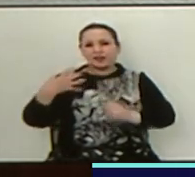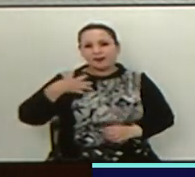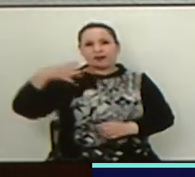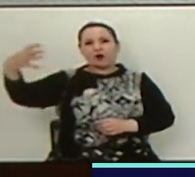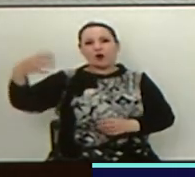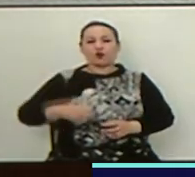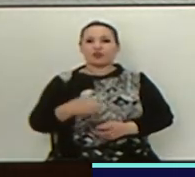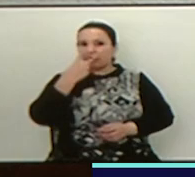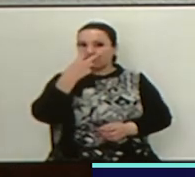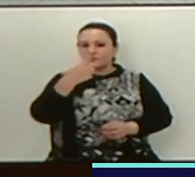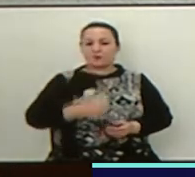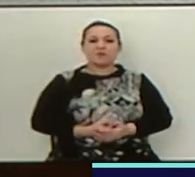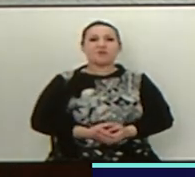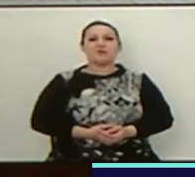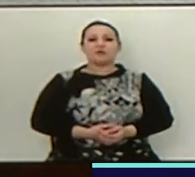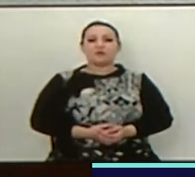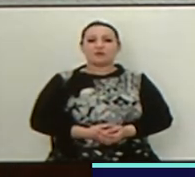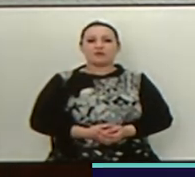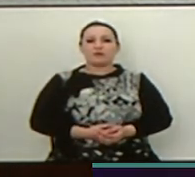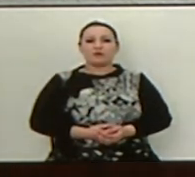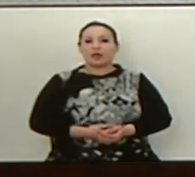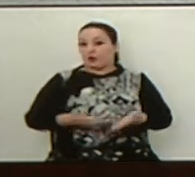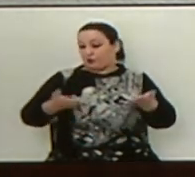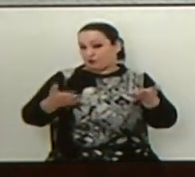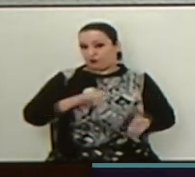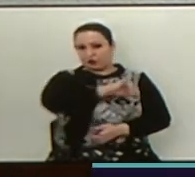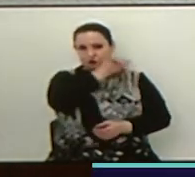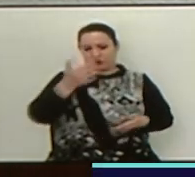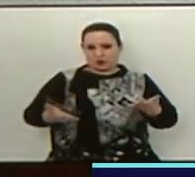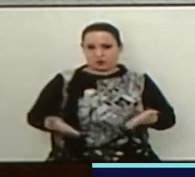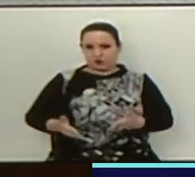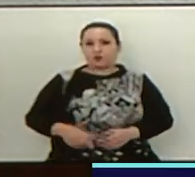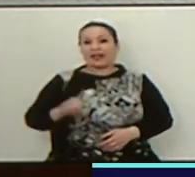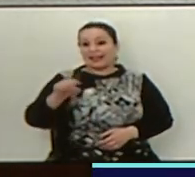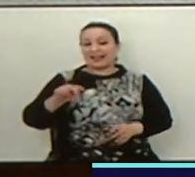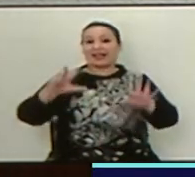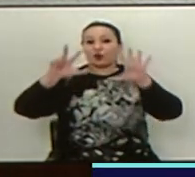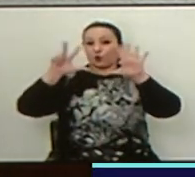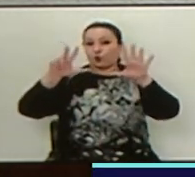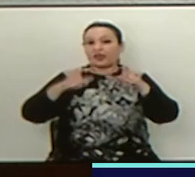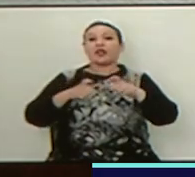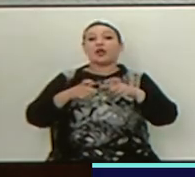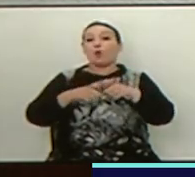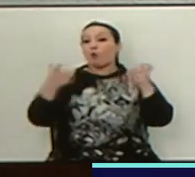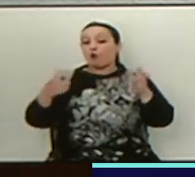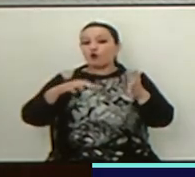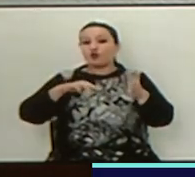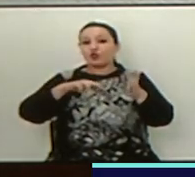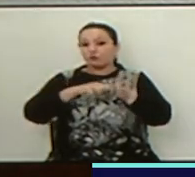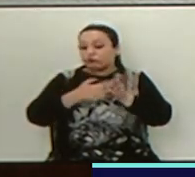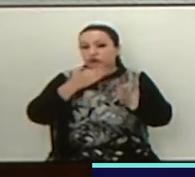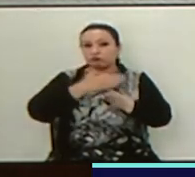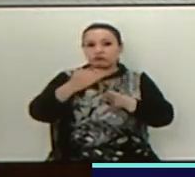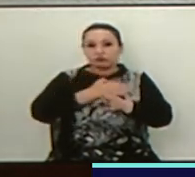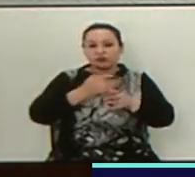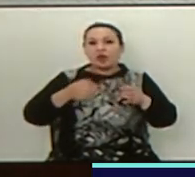والنظر فيها وقد تم لحد الآن إداع ثمانية مشاريع قوانين بمكتب المجلس